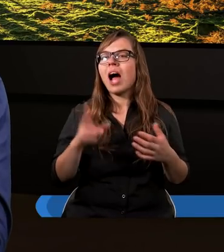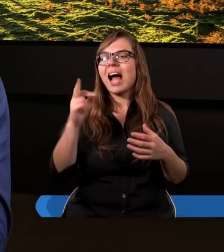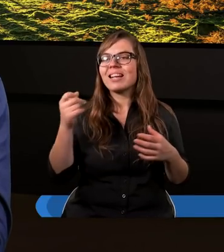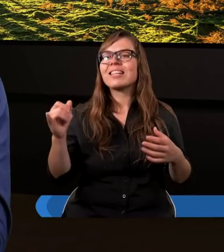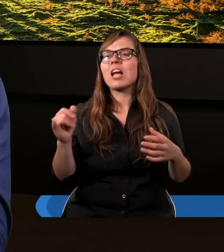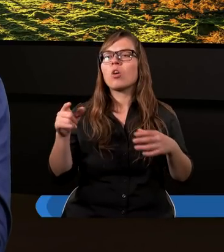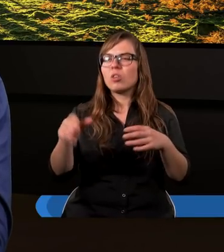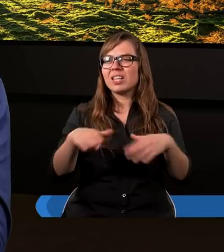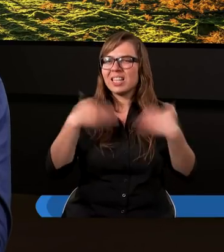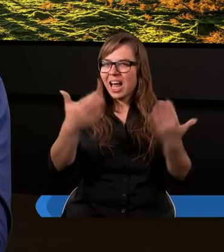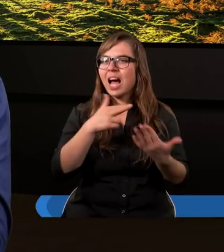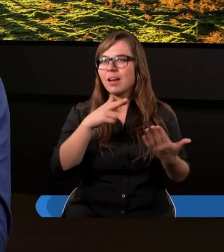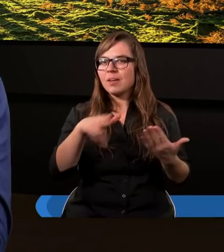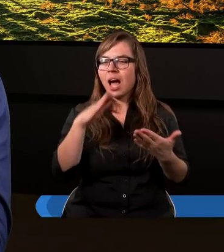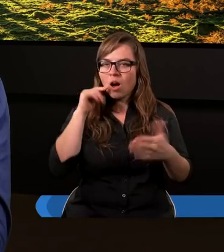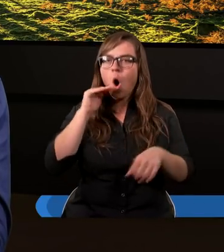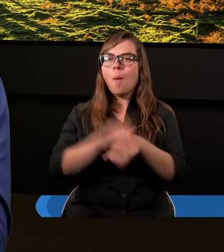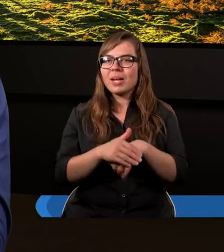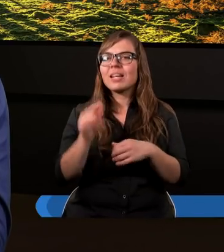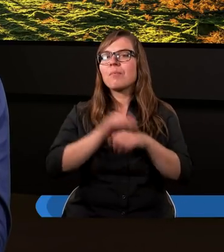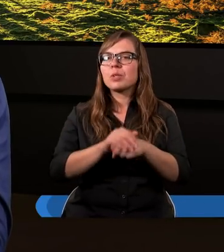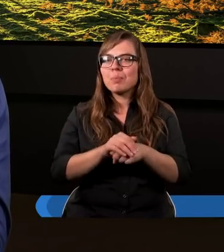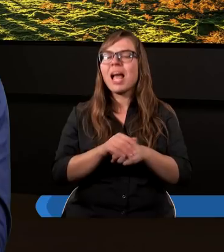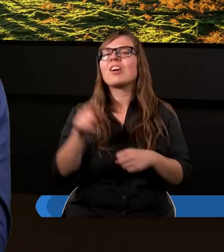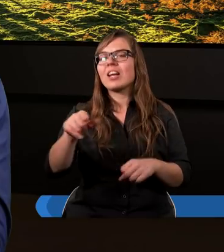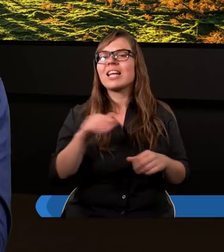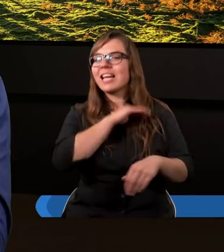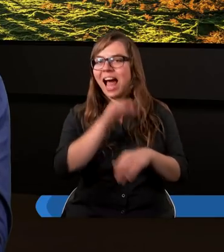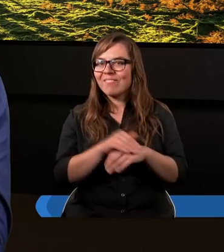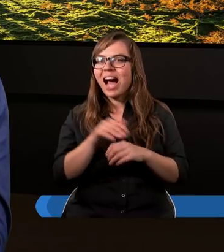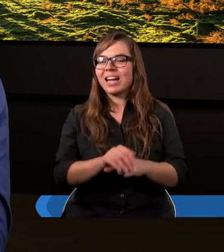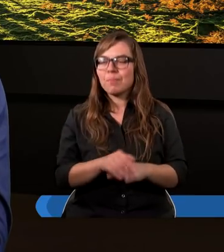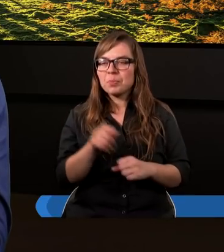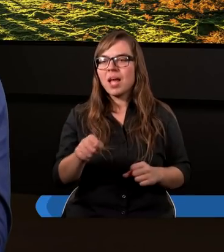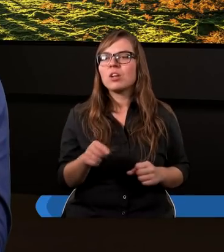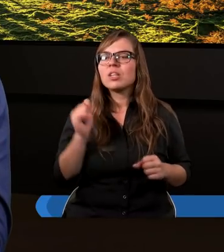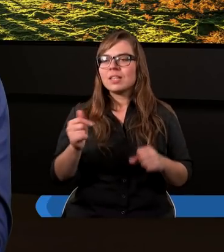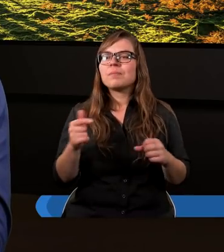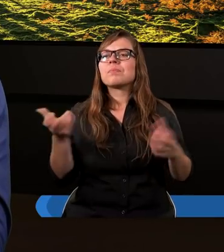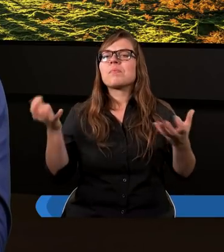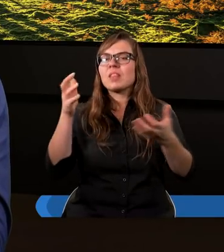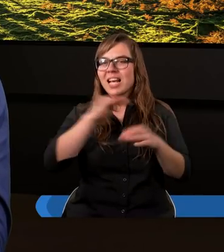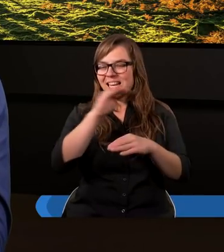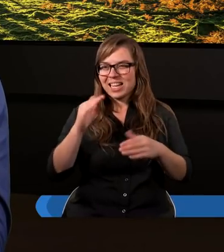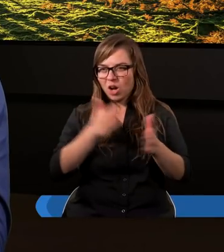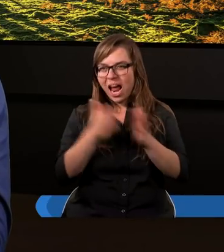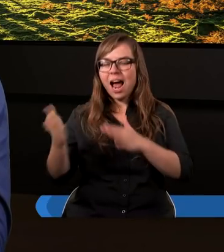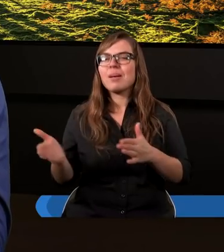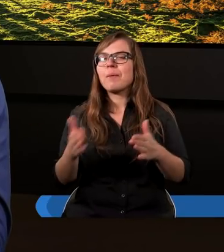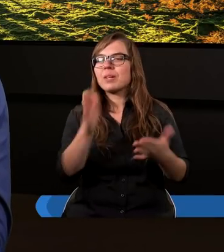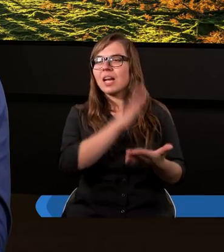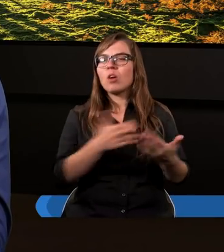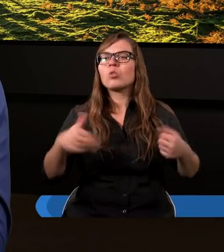Została mu, dana mu została obietnica, przymierze z nim zawarte. I z kolei następnie naród, który